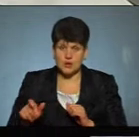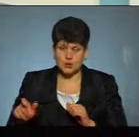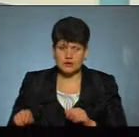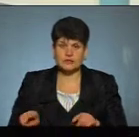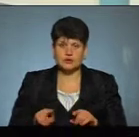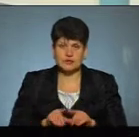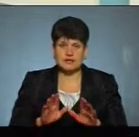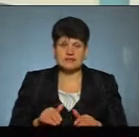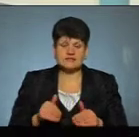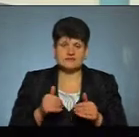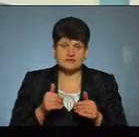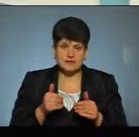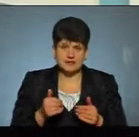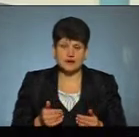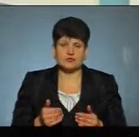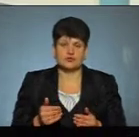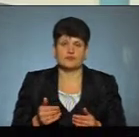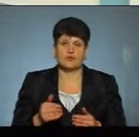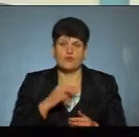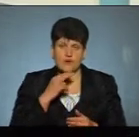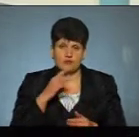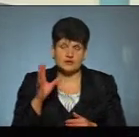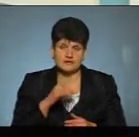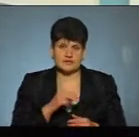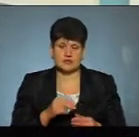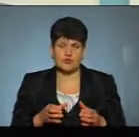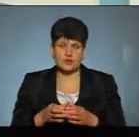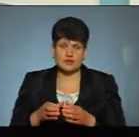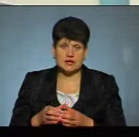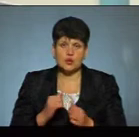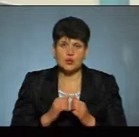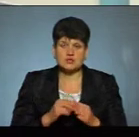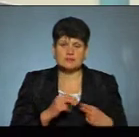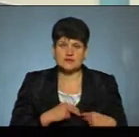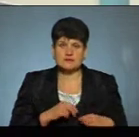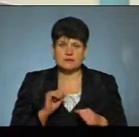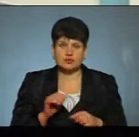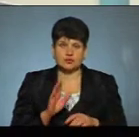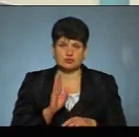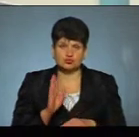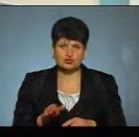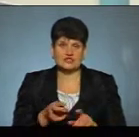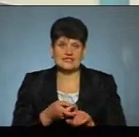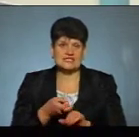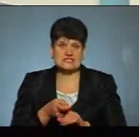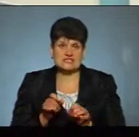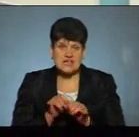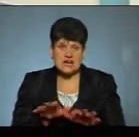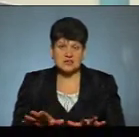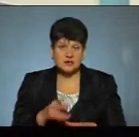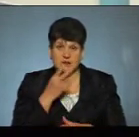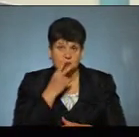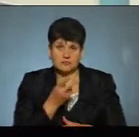само я звертаю і всередині колективів себе, що кожен працівник поліції може бути зараз заражений і не проявляти зовні